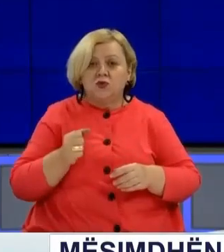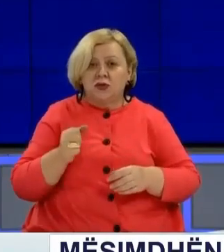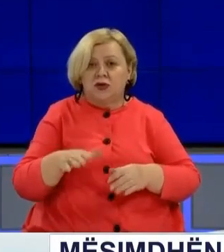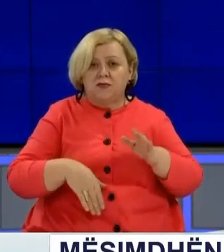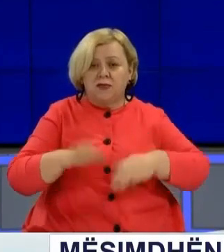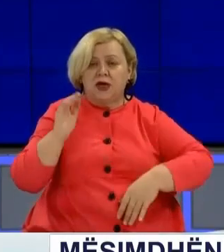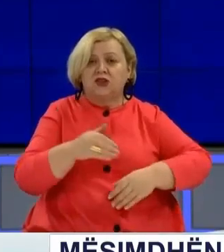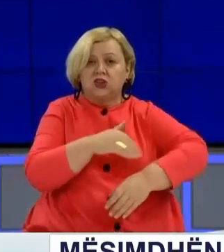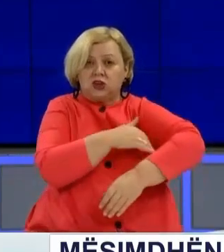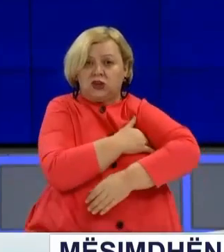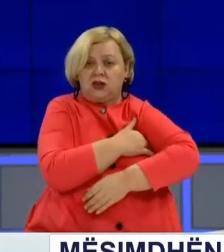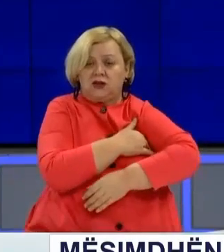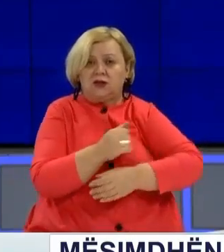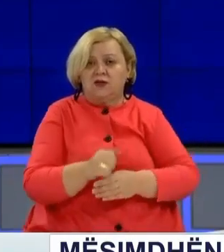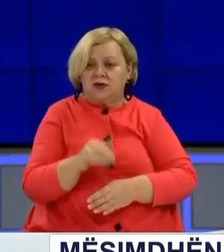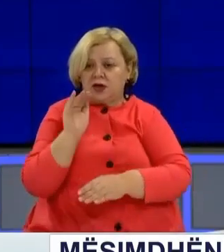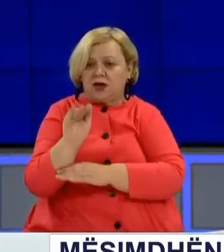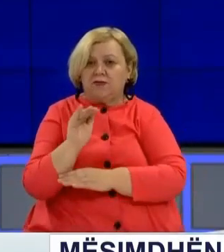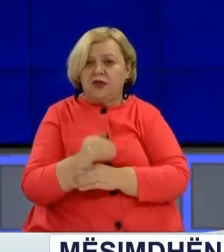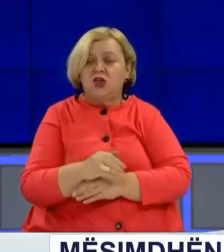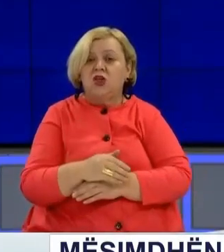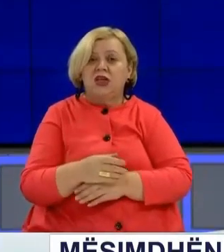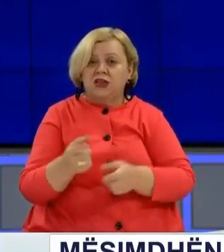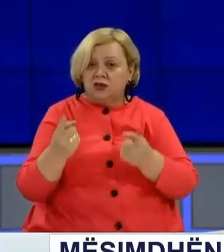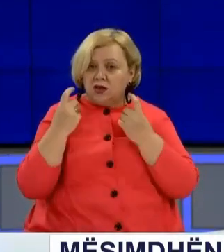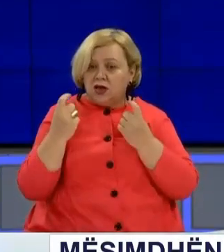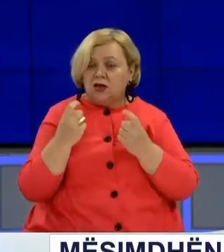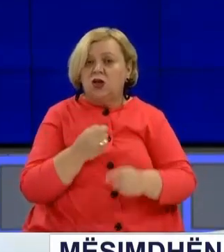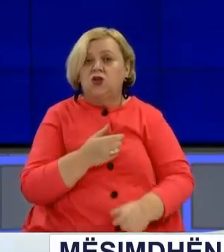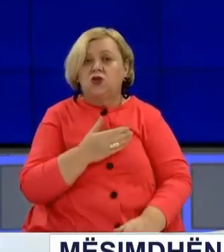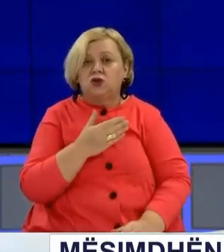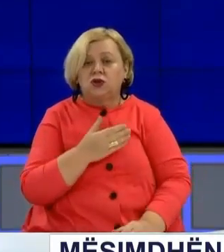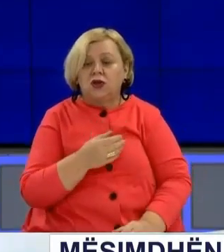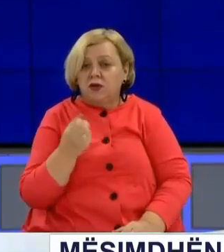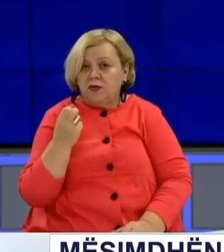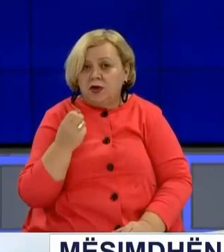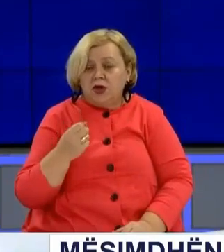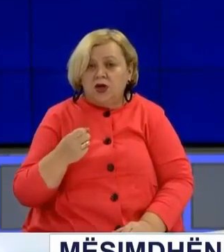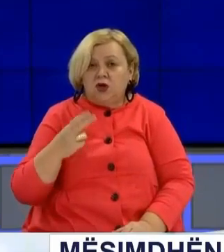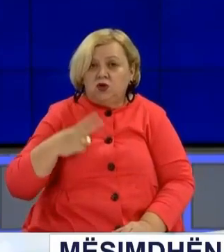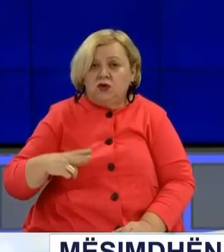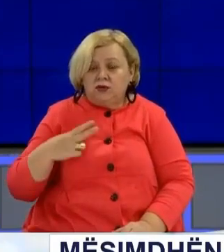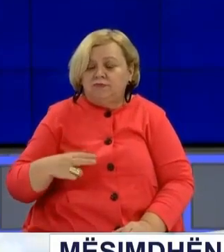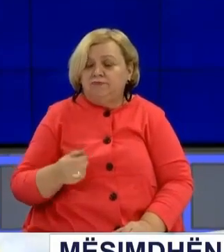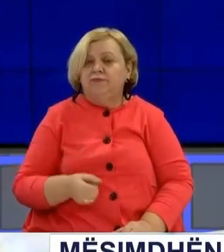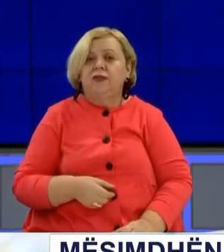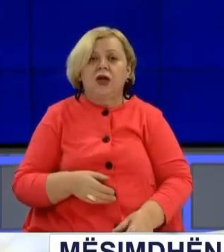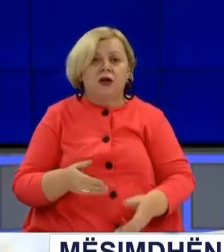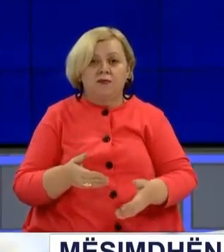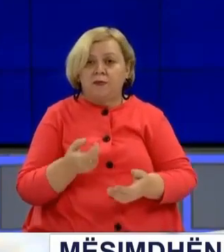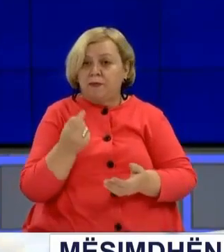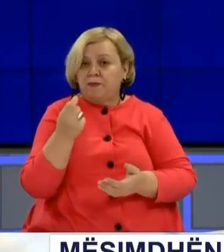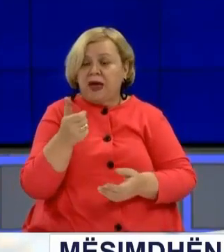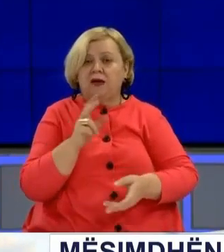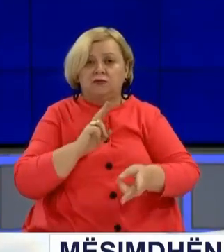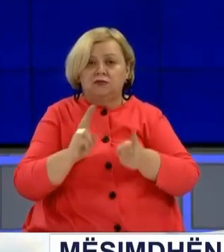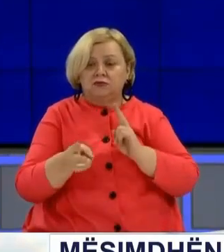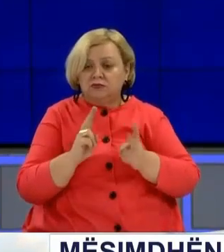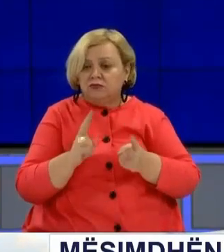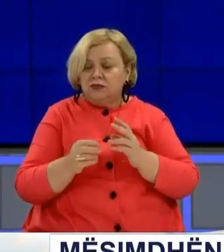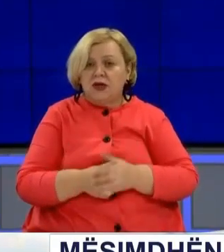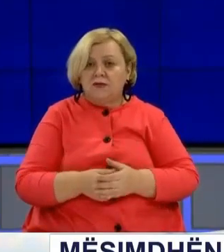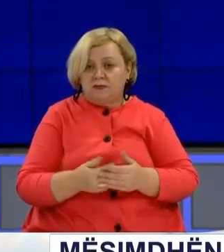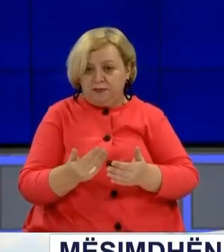E dhe raportit fëshat dhe qytet, kemi mëngjesat vendet punës për mësim nësimi mëllansit dhe gjithmonë parasit shpallën